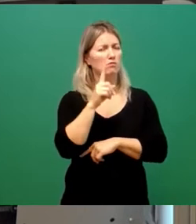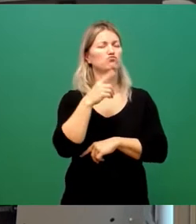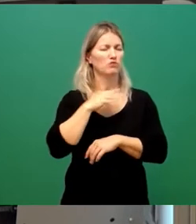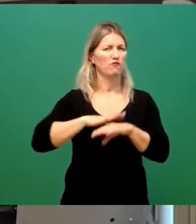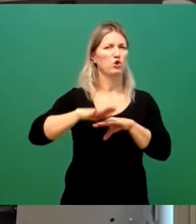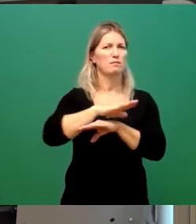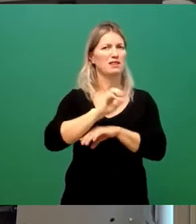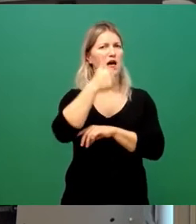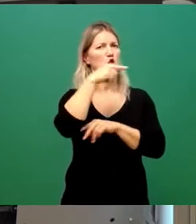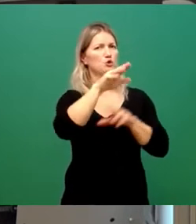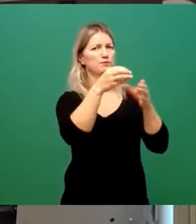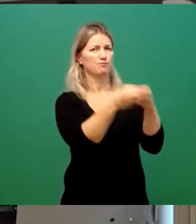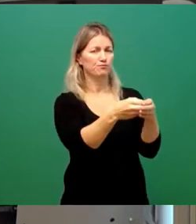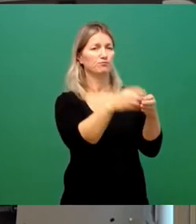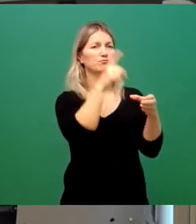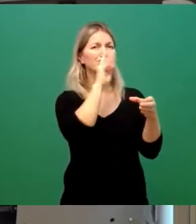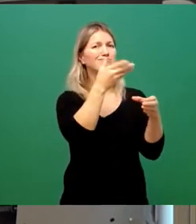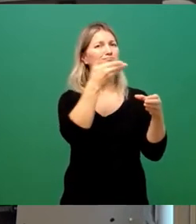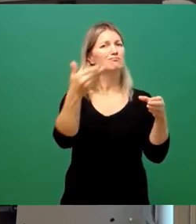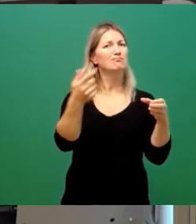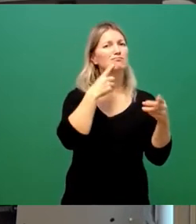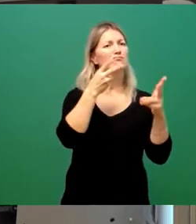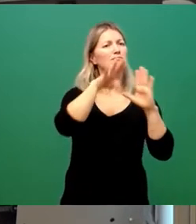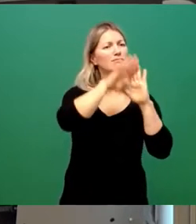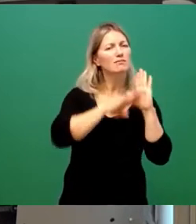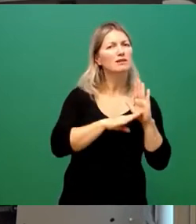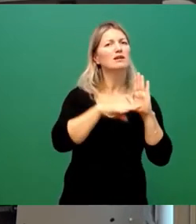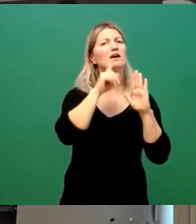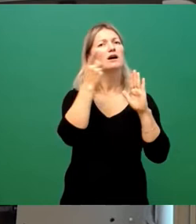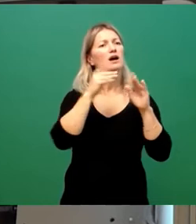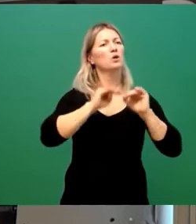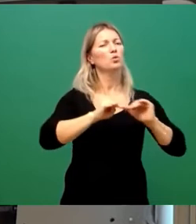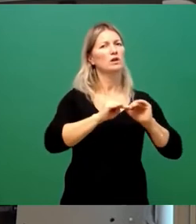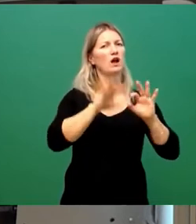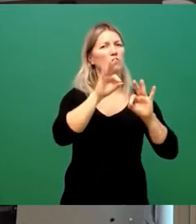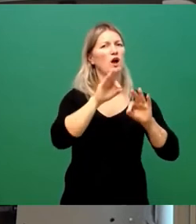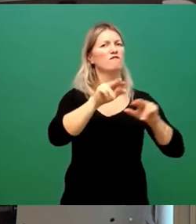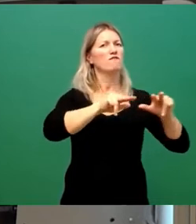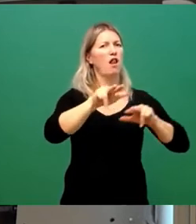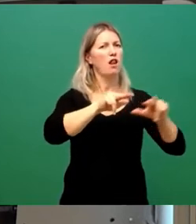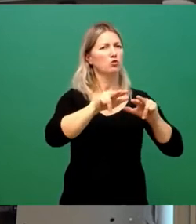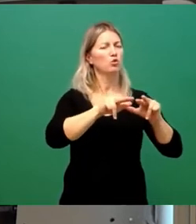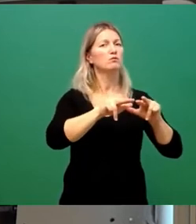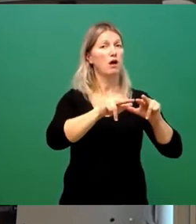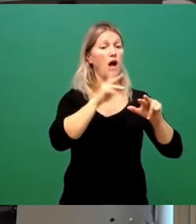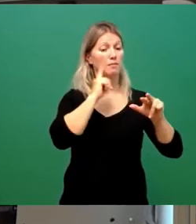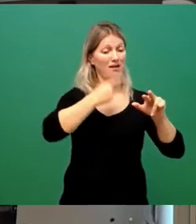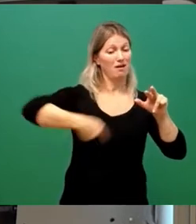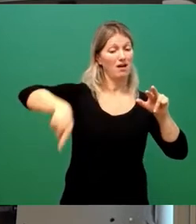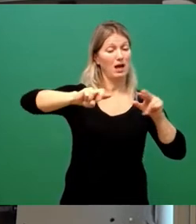die Richtlinien und Grundsätze für die Verwaltung vor. Jedoch arbeiten seine Mitglieder, also wir alle hier 70,